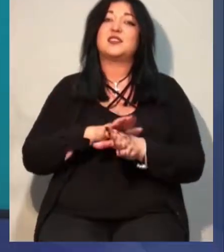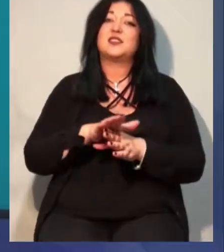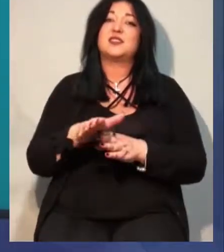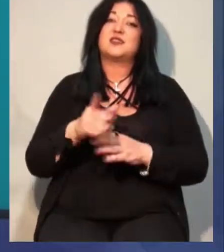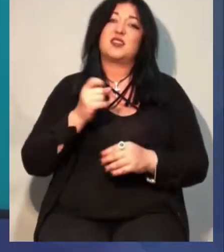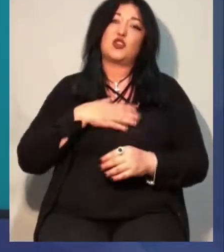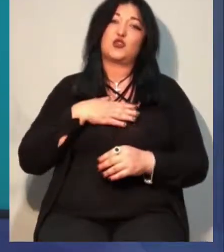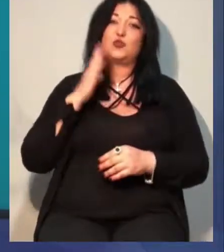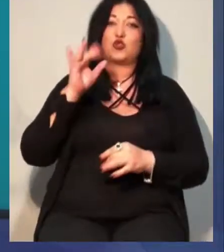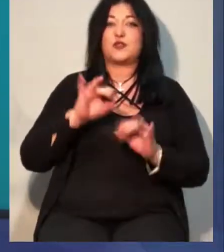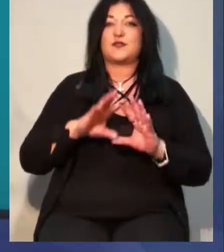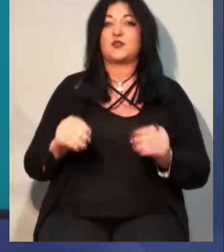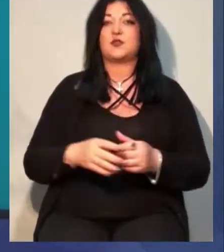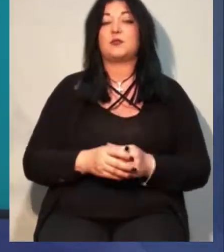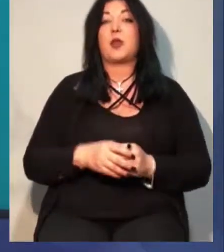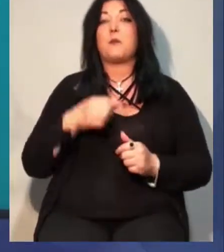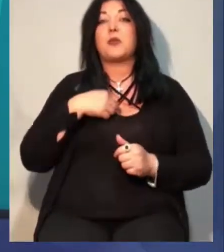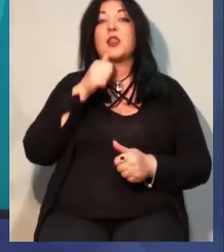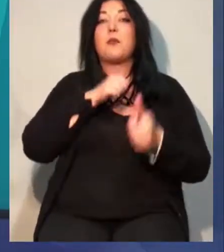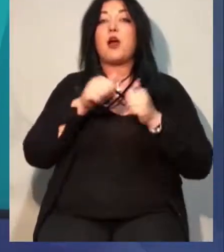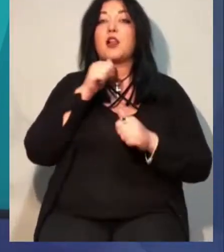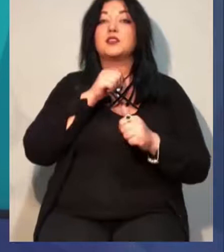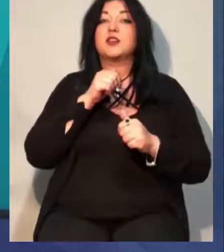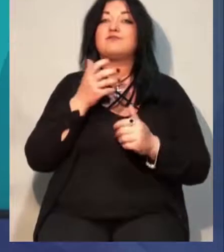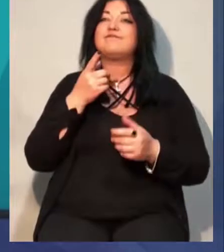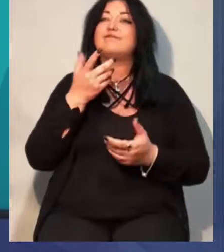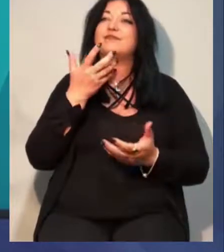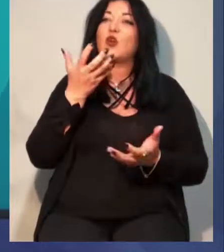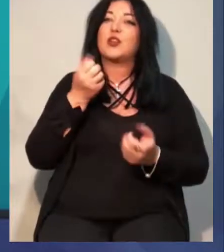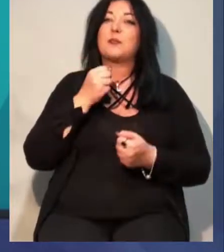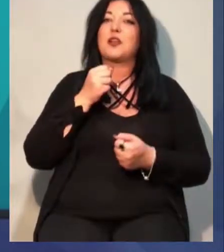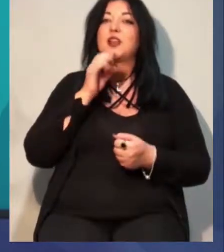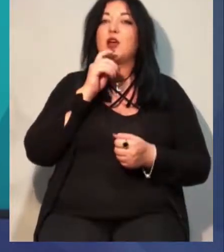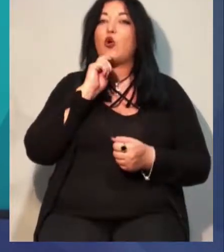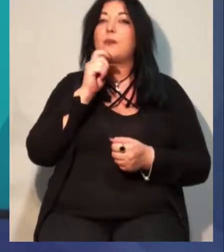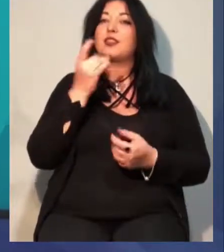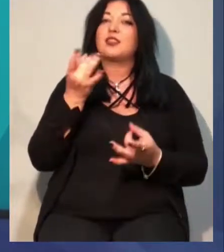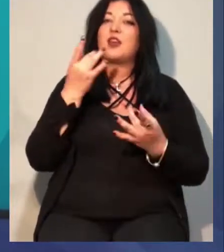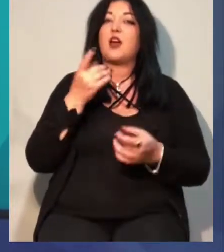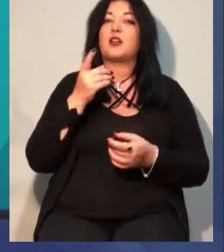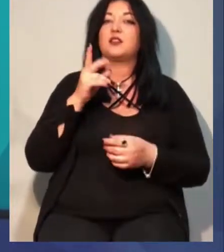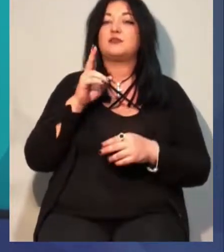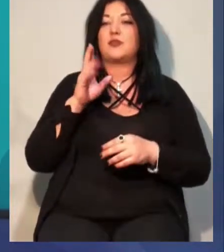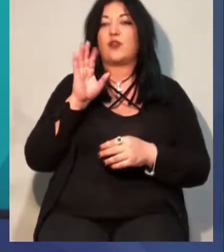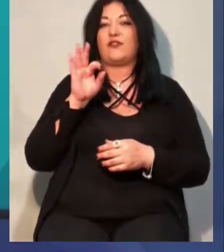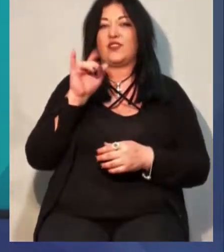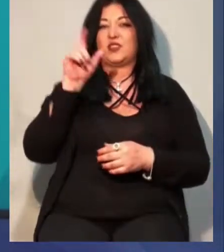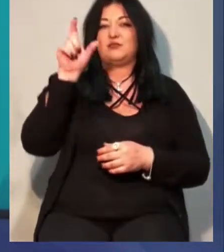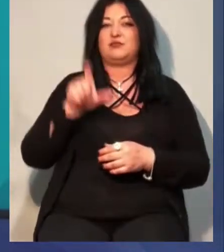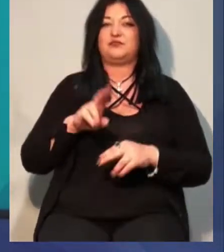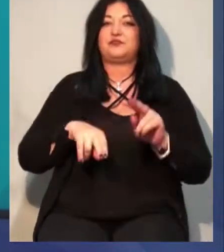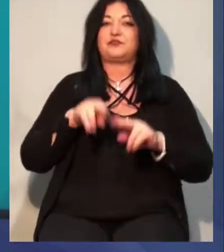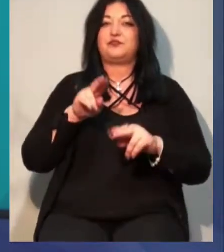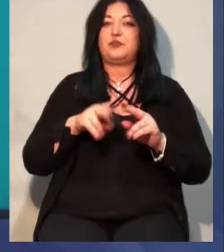Ми намагалися отримати коментар представників Державної архітектурно-будівельної комісії щодо наміру компанії